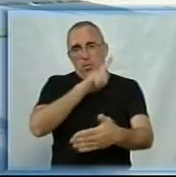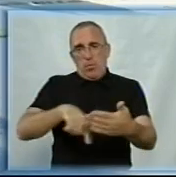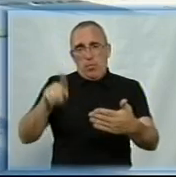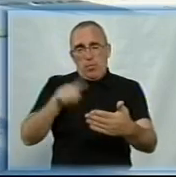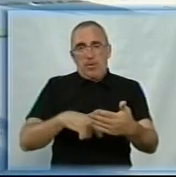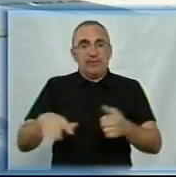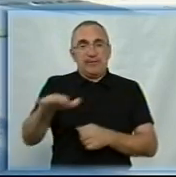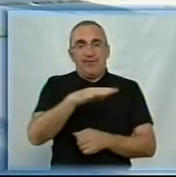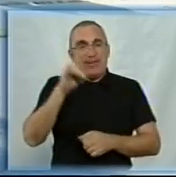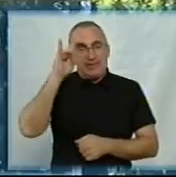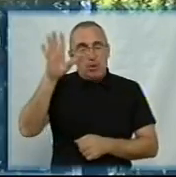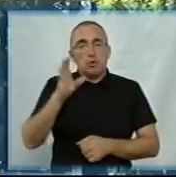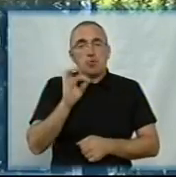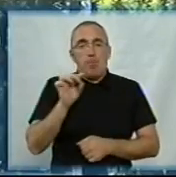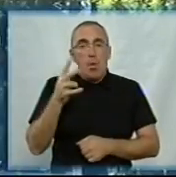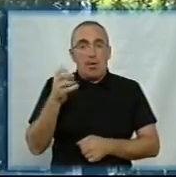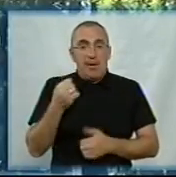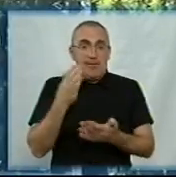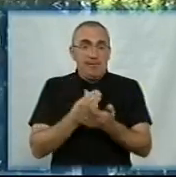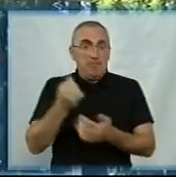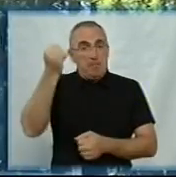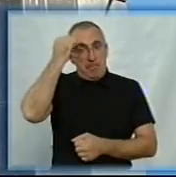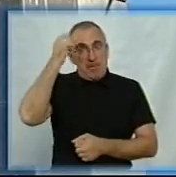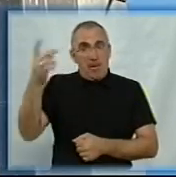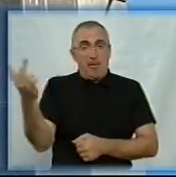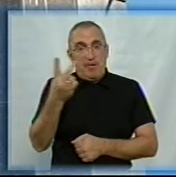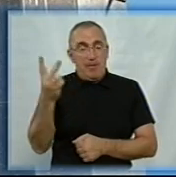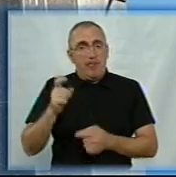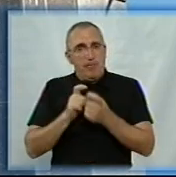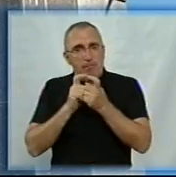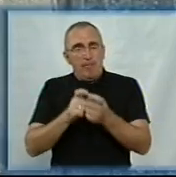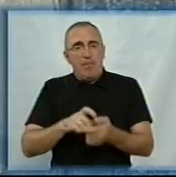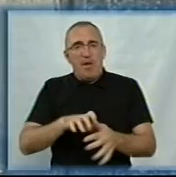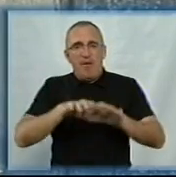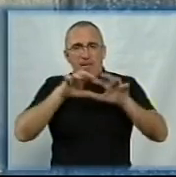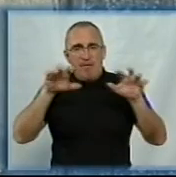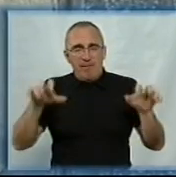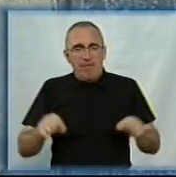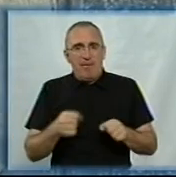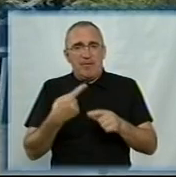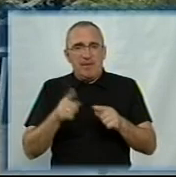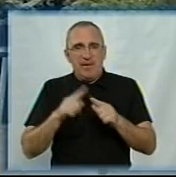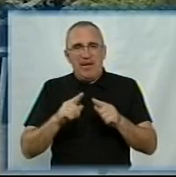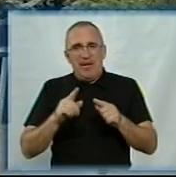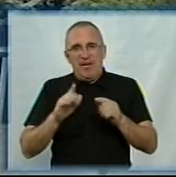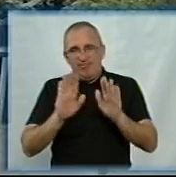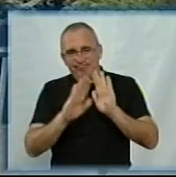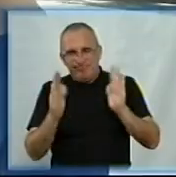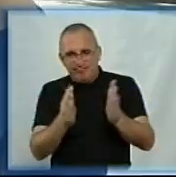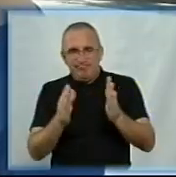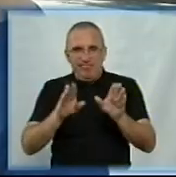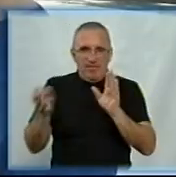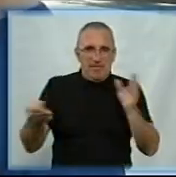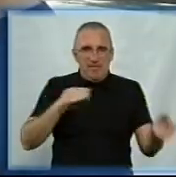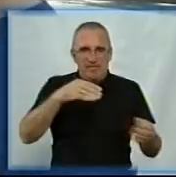скверт слави на вулиці Соборна. Тут знаходиться ось такий пам'ятник героям, що боролися за владу Рад. Від нього відходять гранітні плити, руйнуються стела.